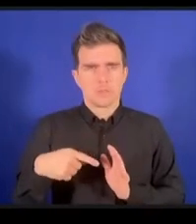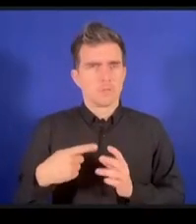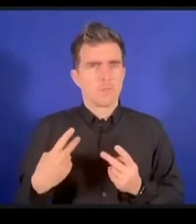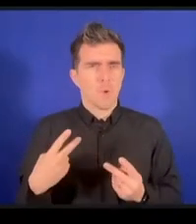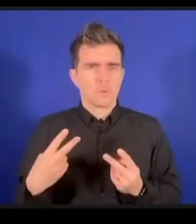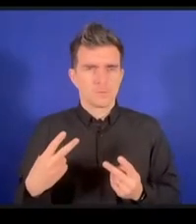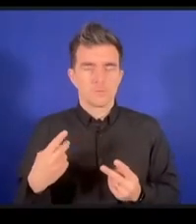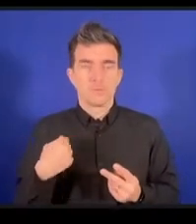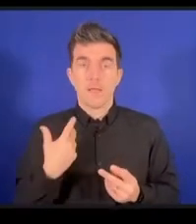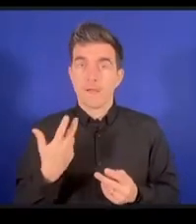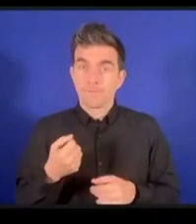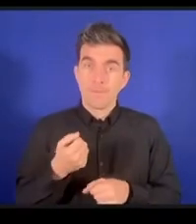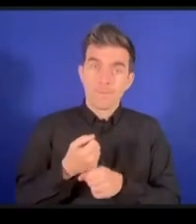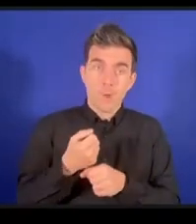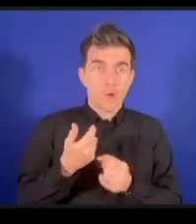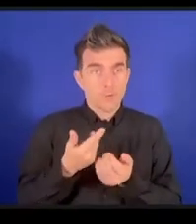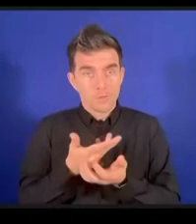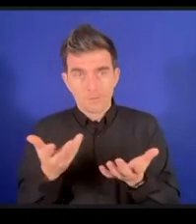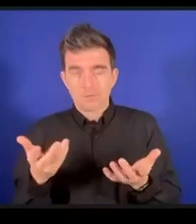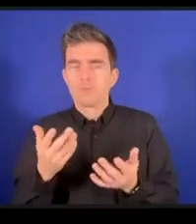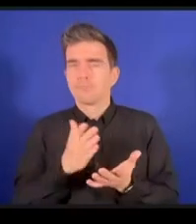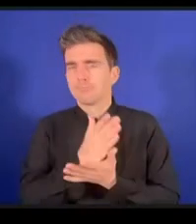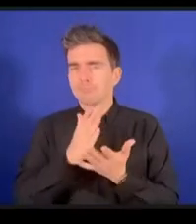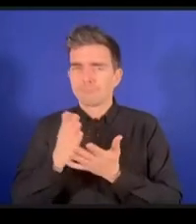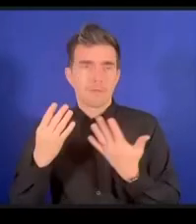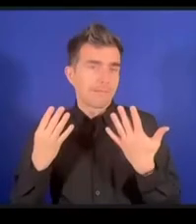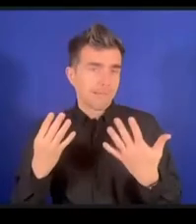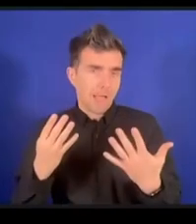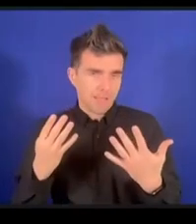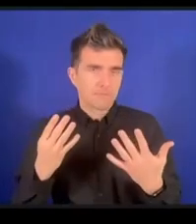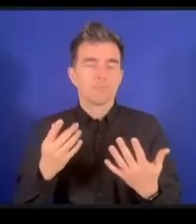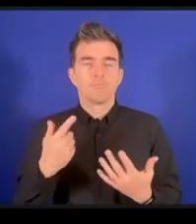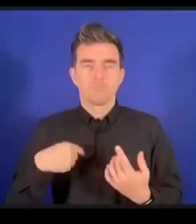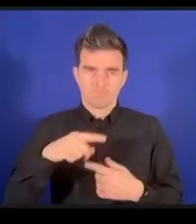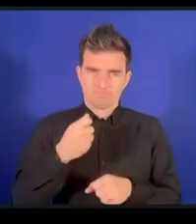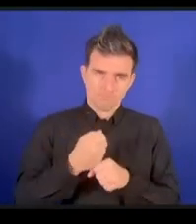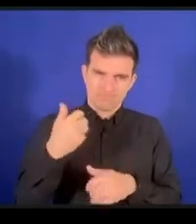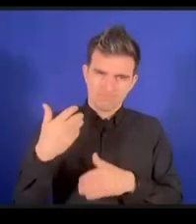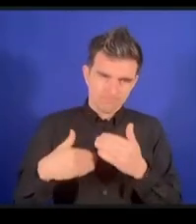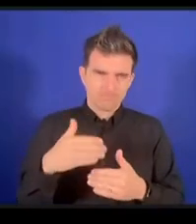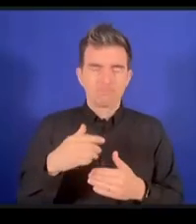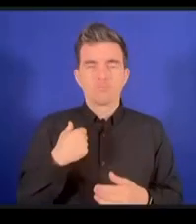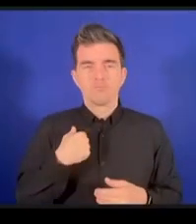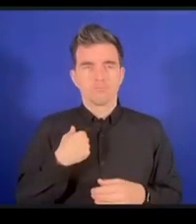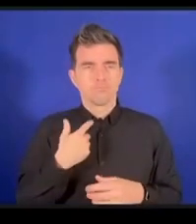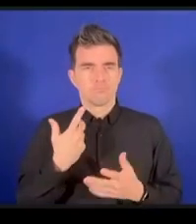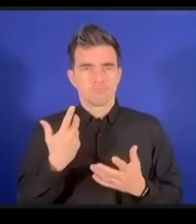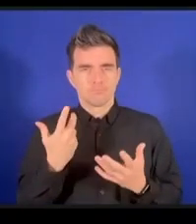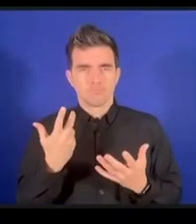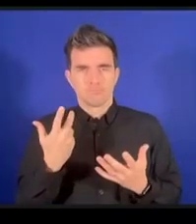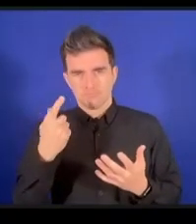にやりましたこれはメンタルヘルスに関するレポートでありまして